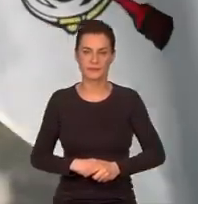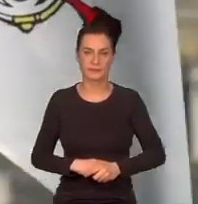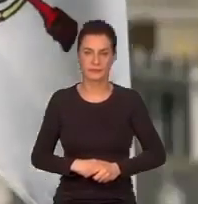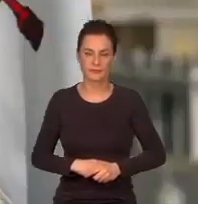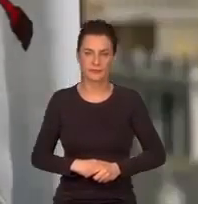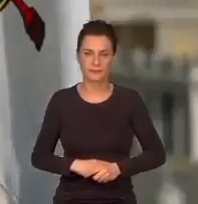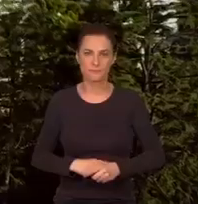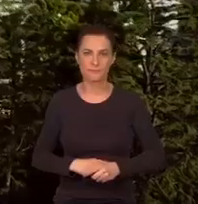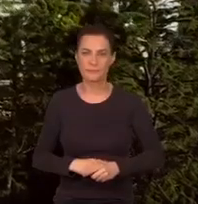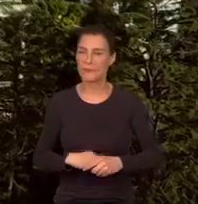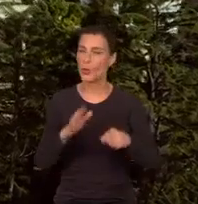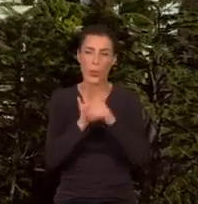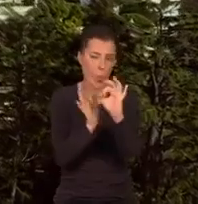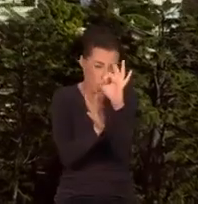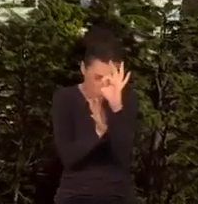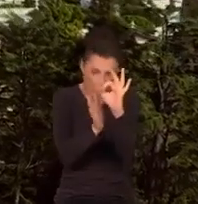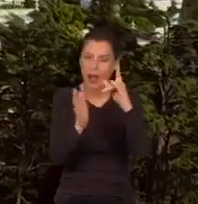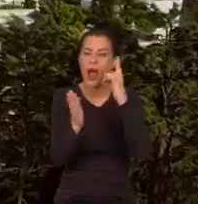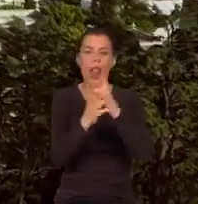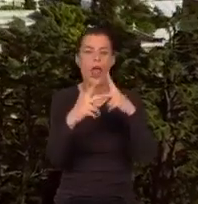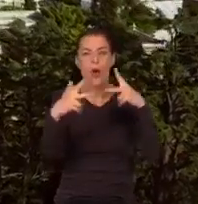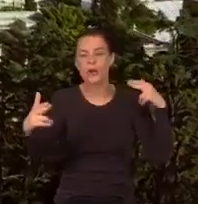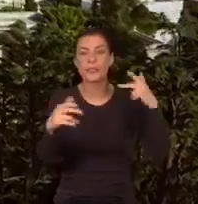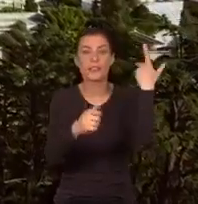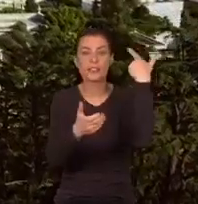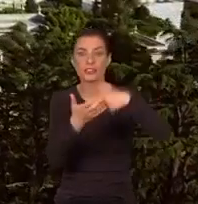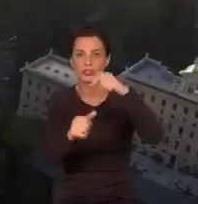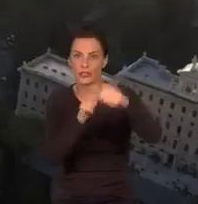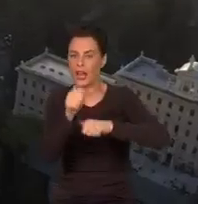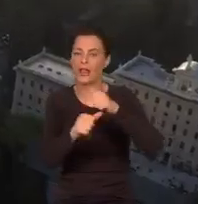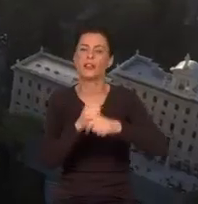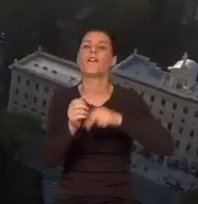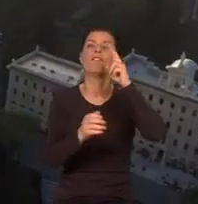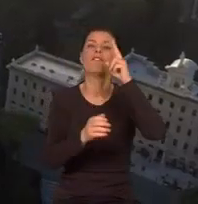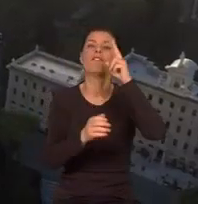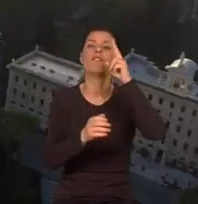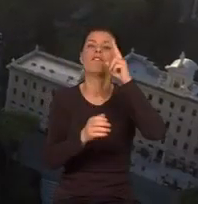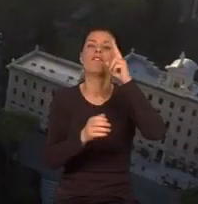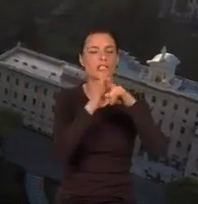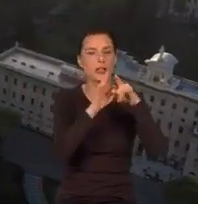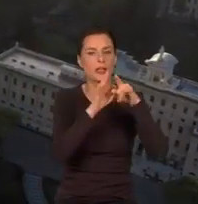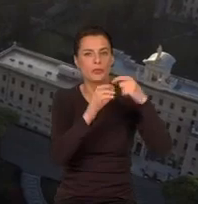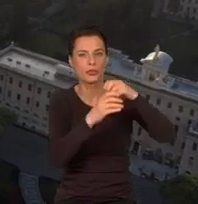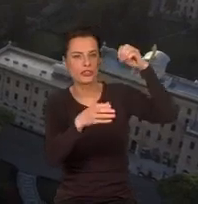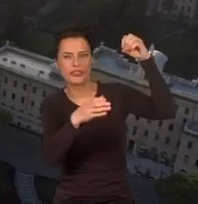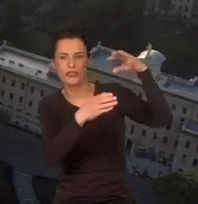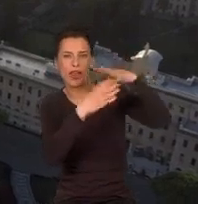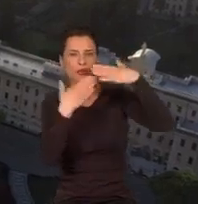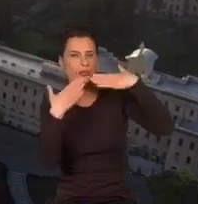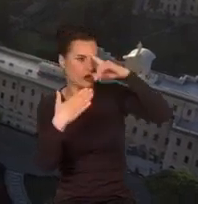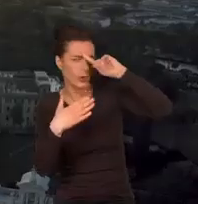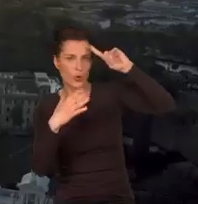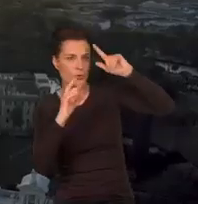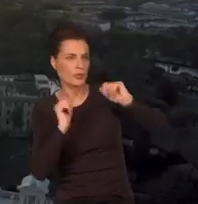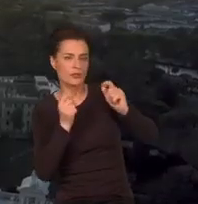Choć jest to mikroterytorium, w ciągu niespełna dwóch tysięcy lat Watykan stał się światłem przewodnim dla 300 milionów